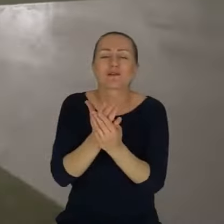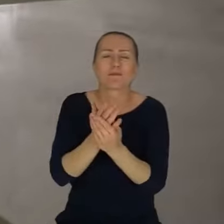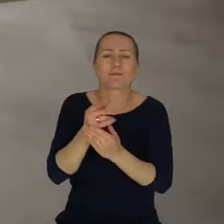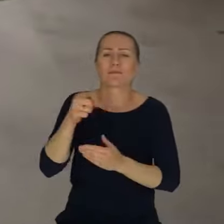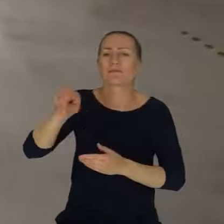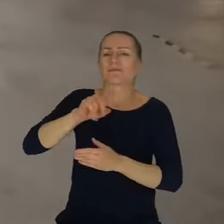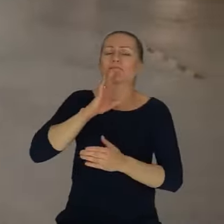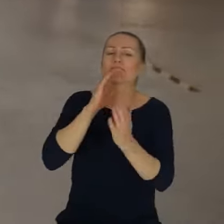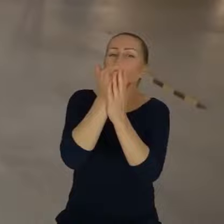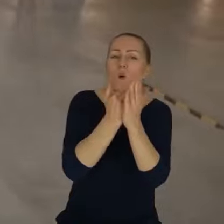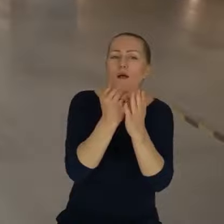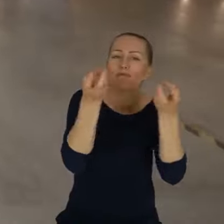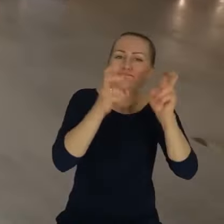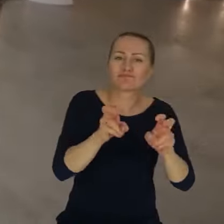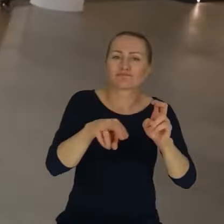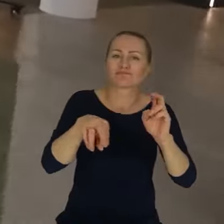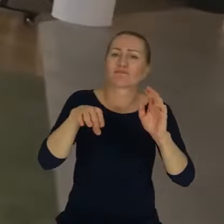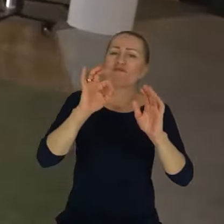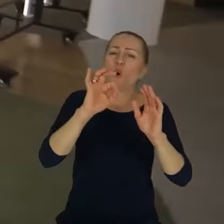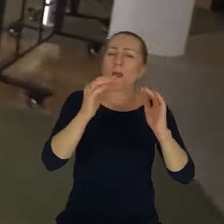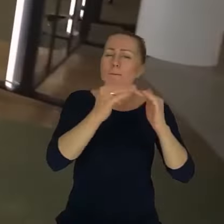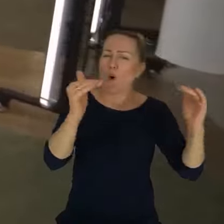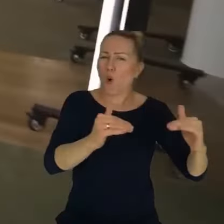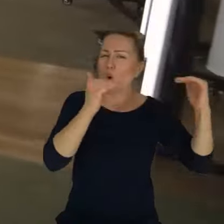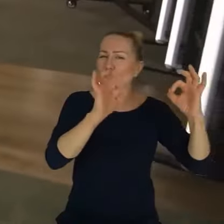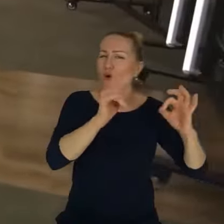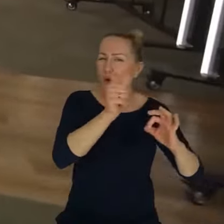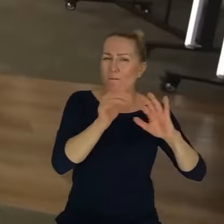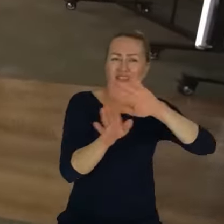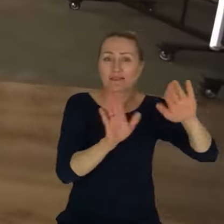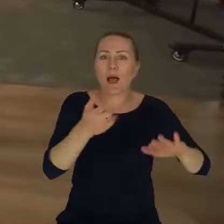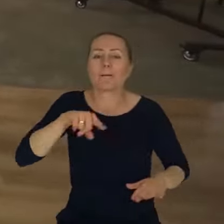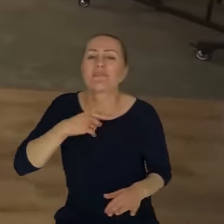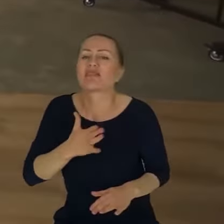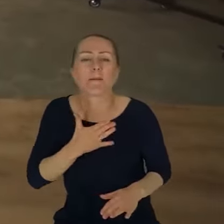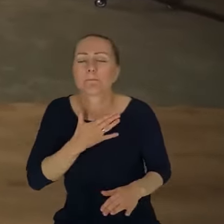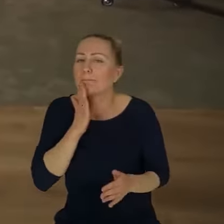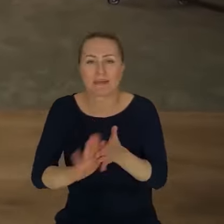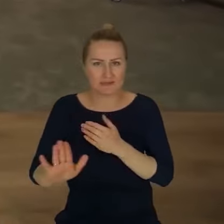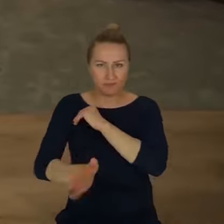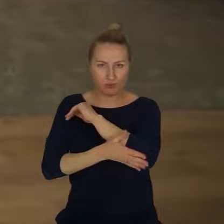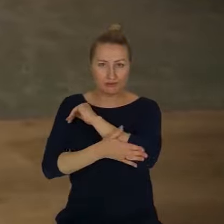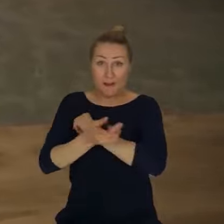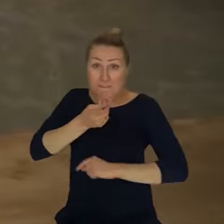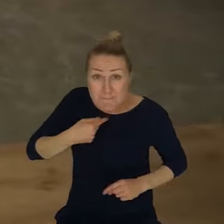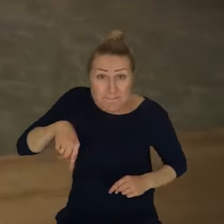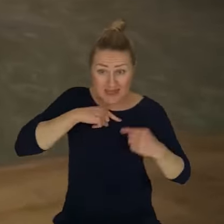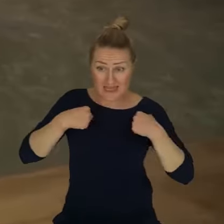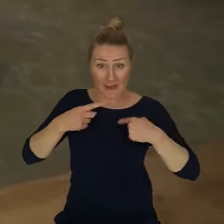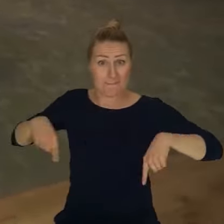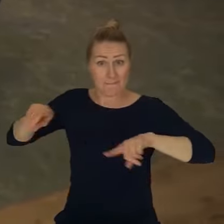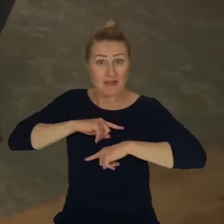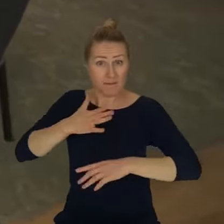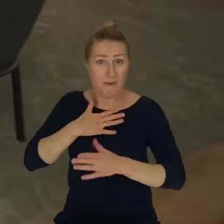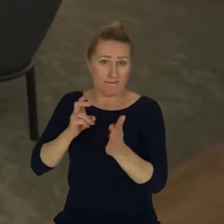takich wyższego stopnia, powiedzmy, pewnych kompetencji, ale my nie mamy elementarnych, my nie mamy, ja mówię my, my. My mamy kłopoty z podstawowym